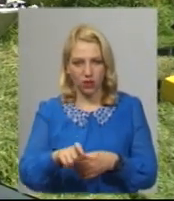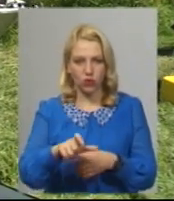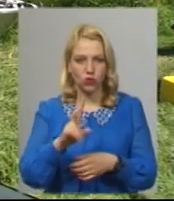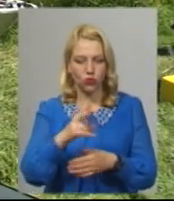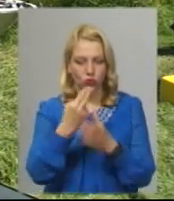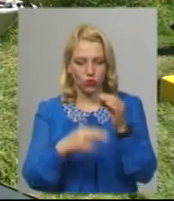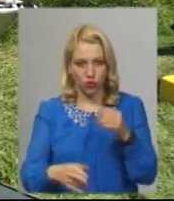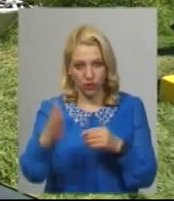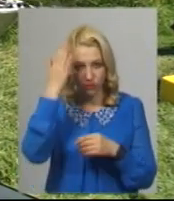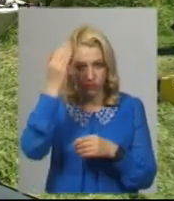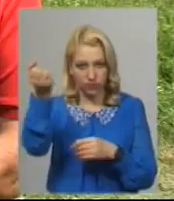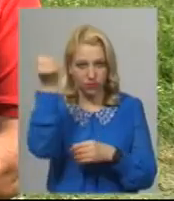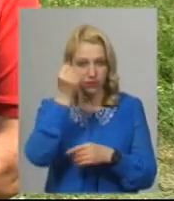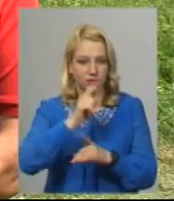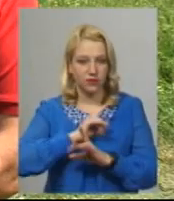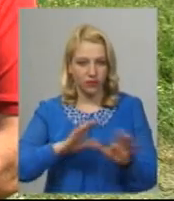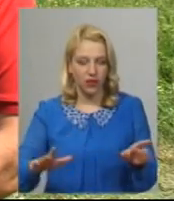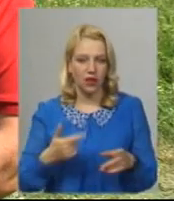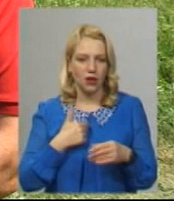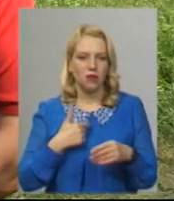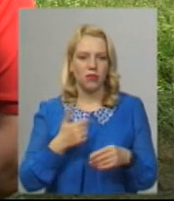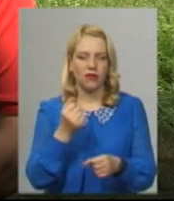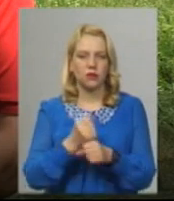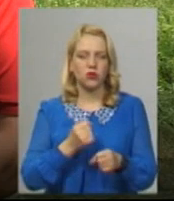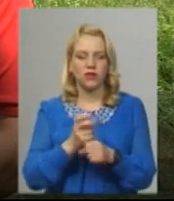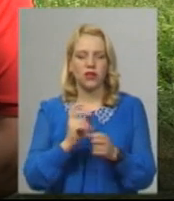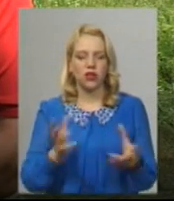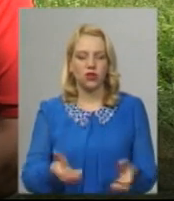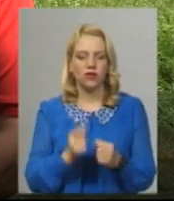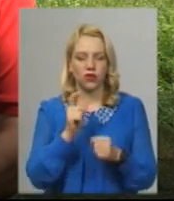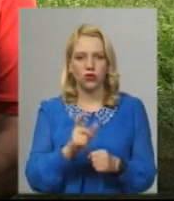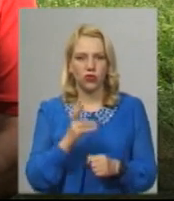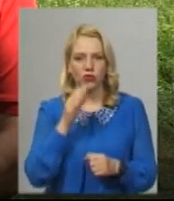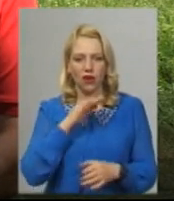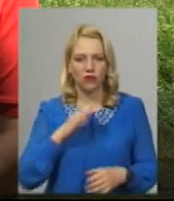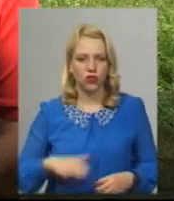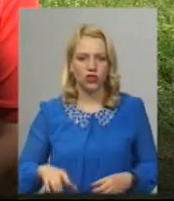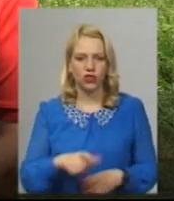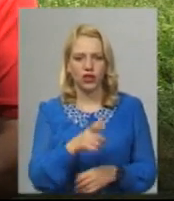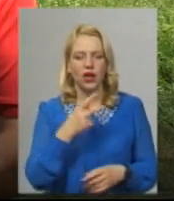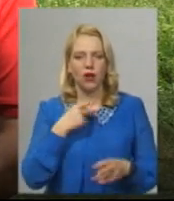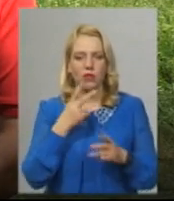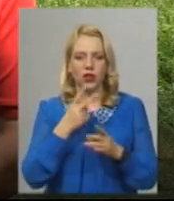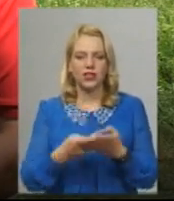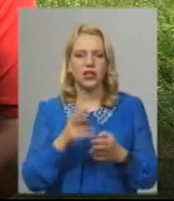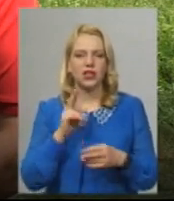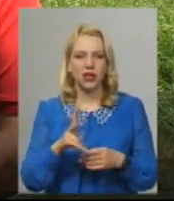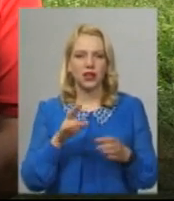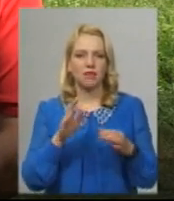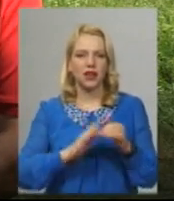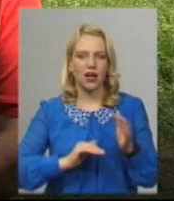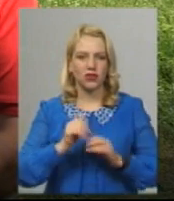Ми показали відпрацювання, як рятувати людину на воді, показали кранець Олександрова, як практично ним